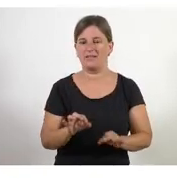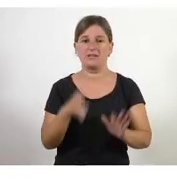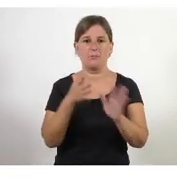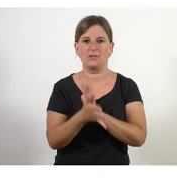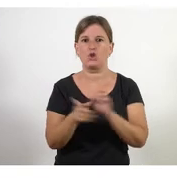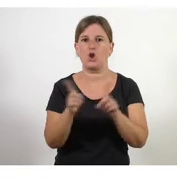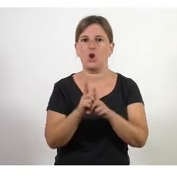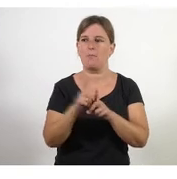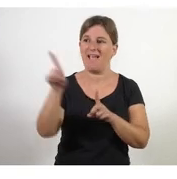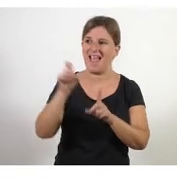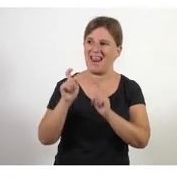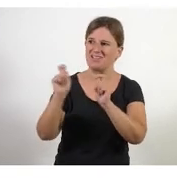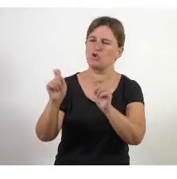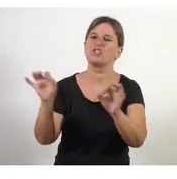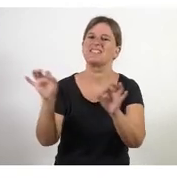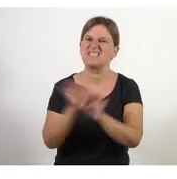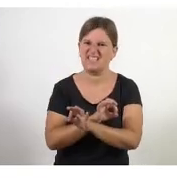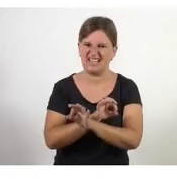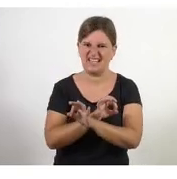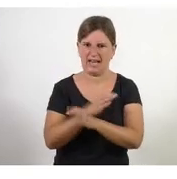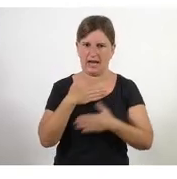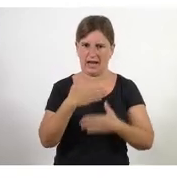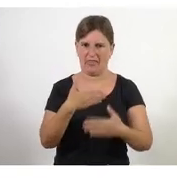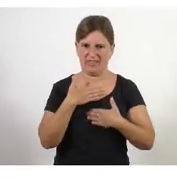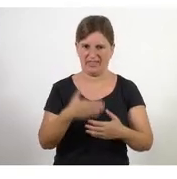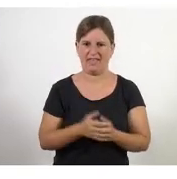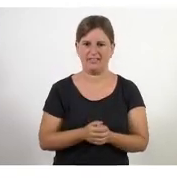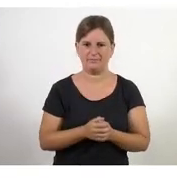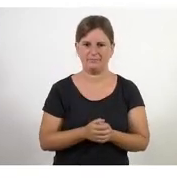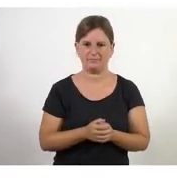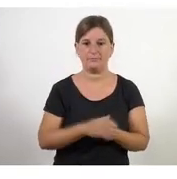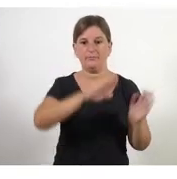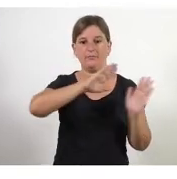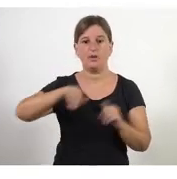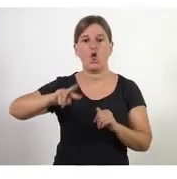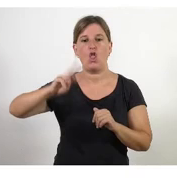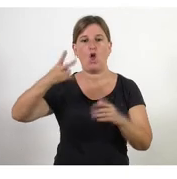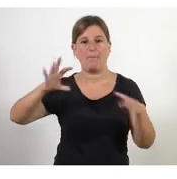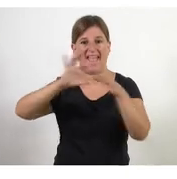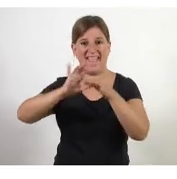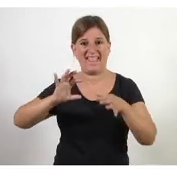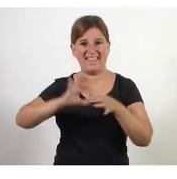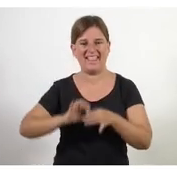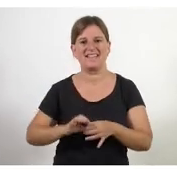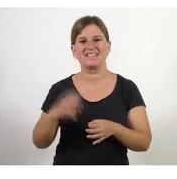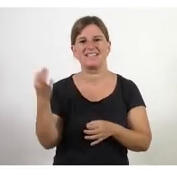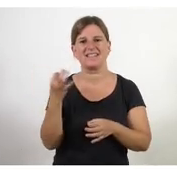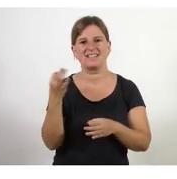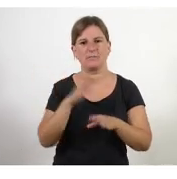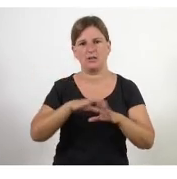candidats i el doble enllaç és la manera d'assegurar-nos que és la quarta regla és la manera d'assegurar-nos la